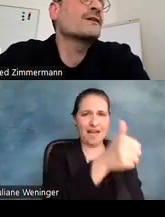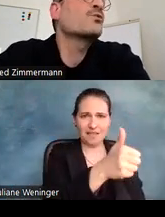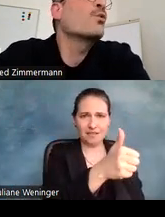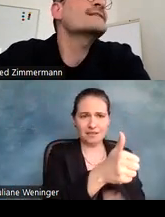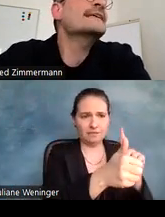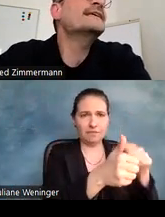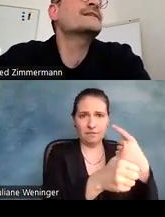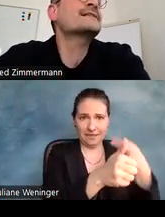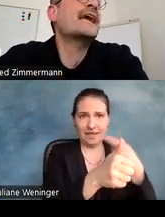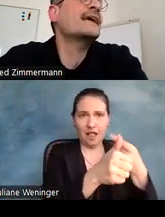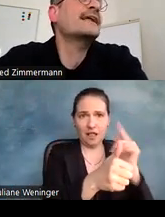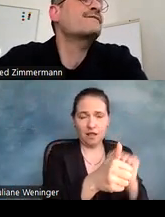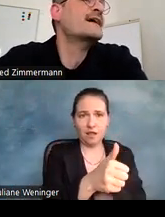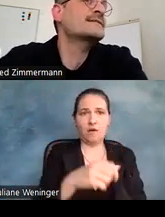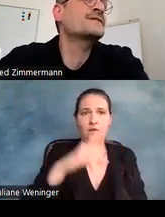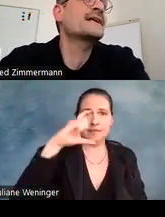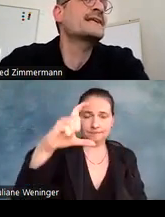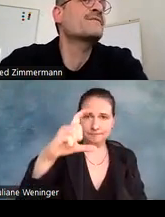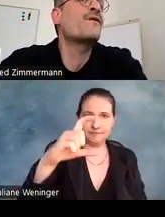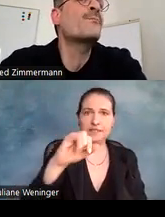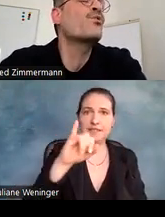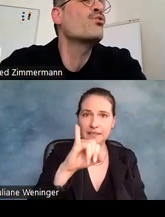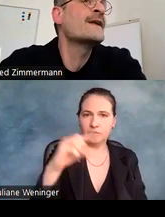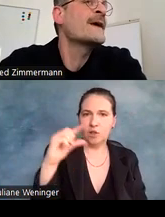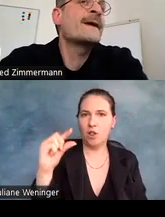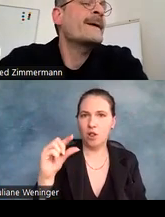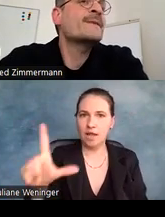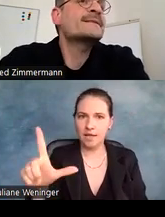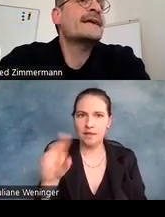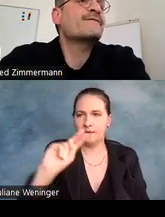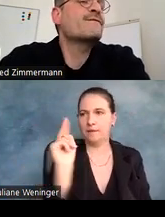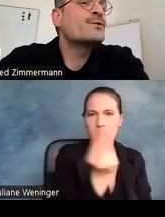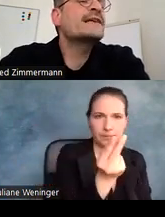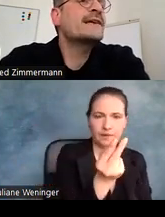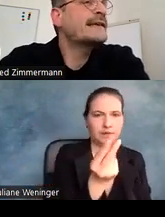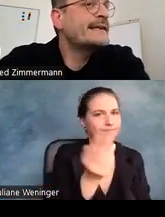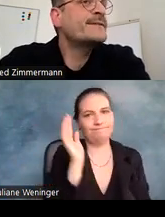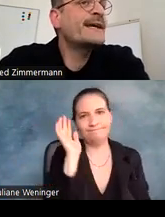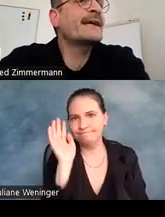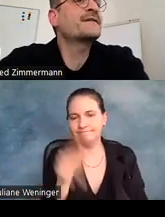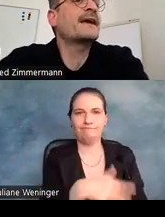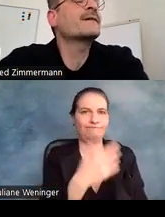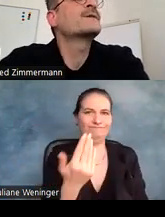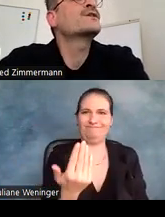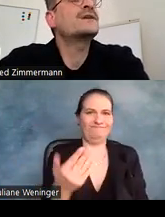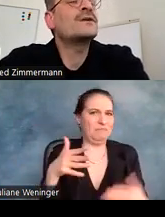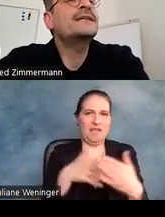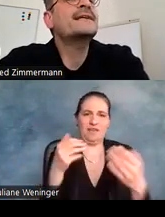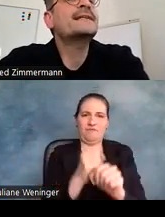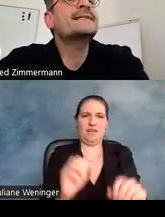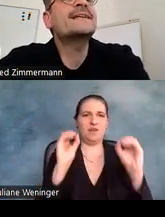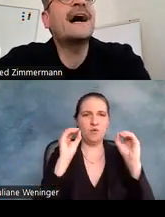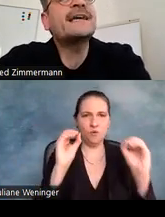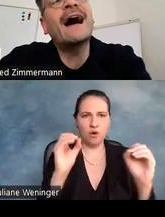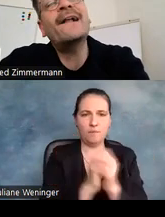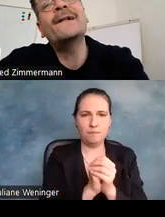große I und das kleine L fast auf der geselben Form beruhen, ist das einfach wirklich nicht barrierefrei. Und auch hier